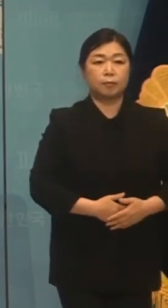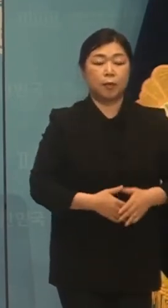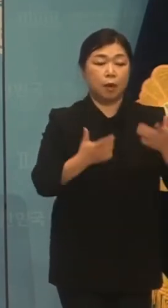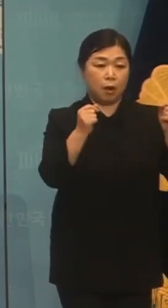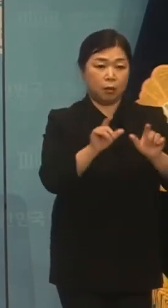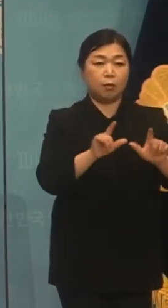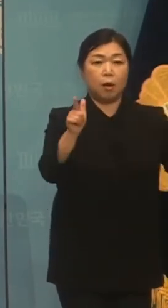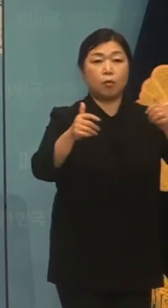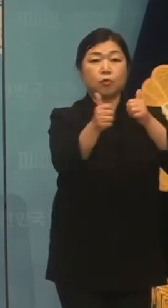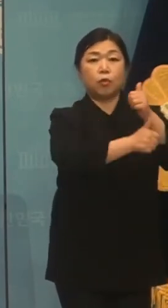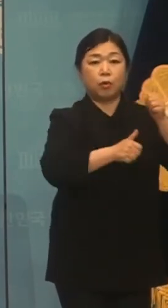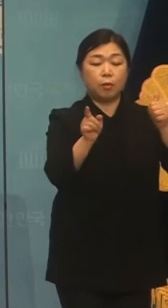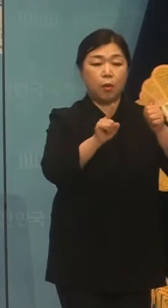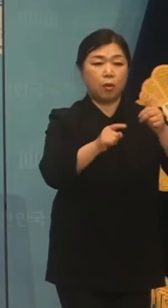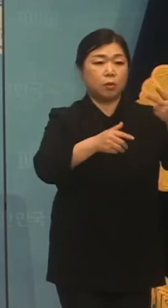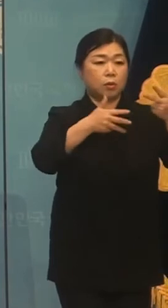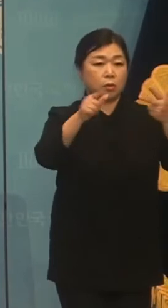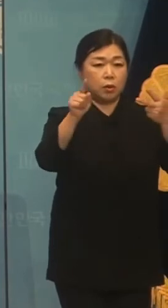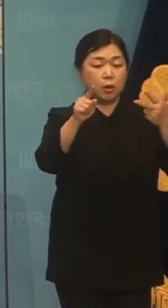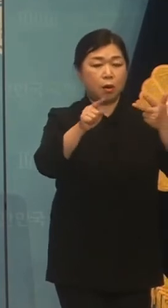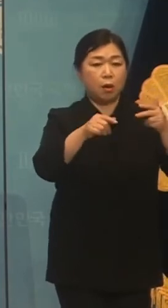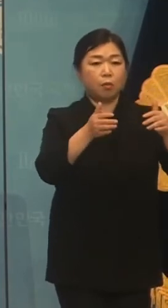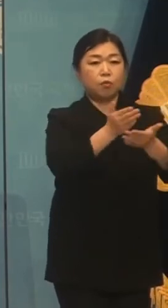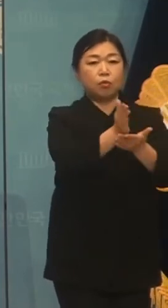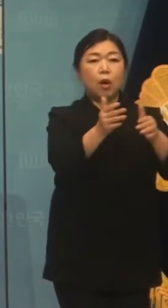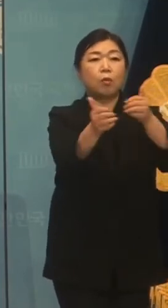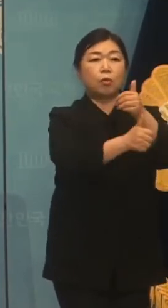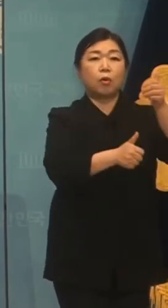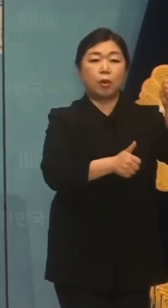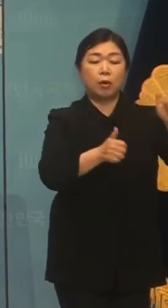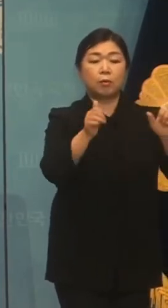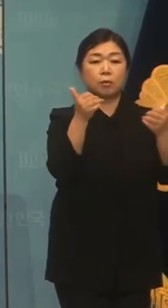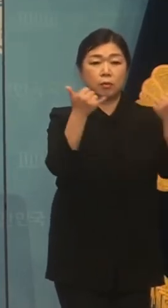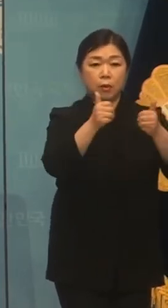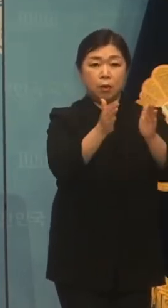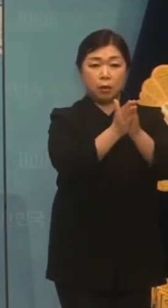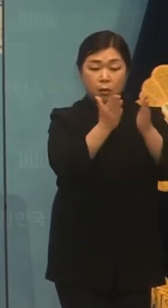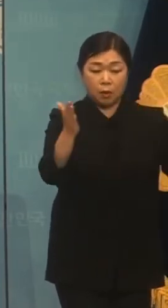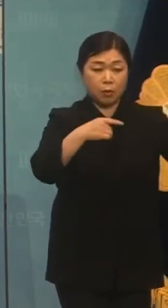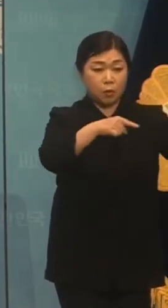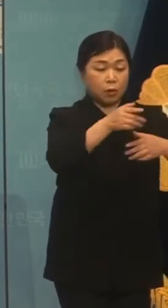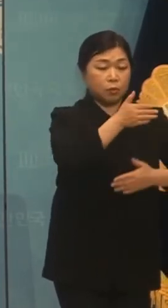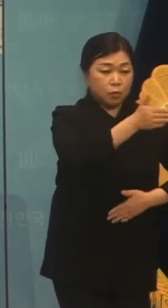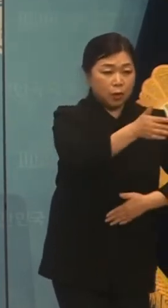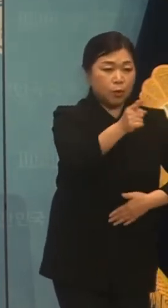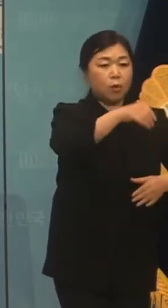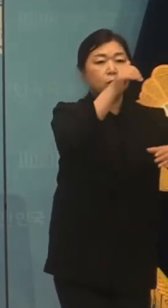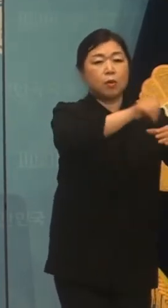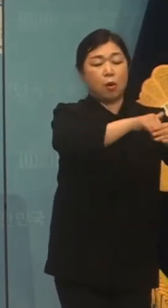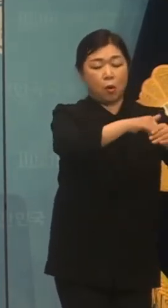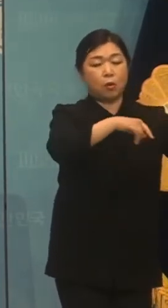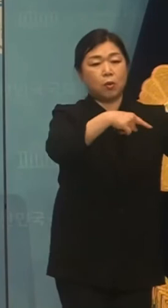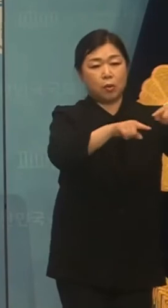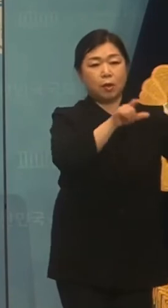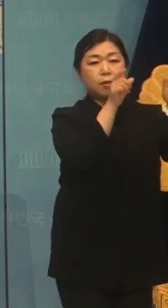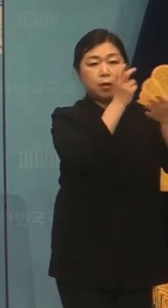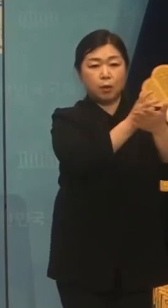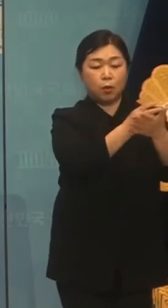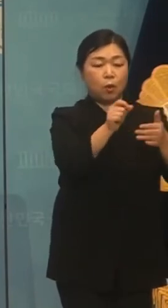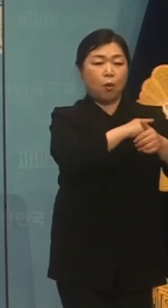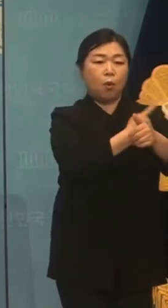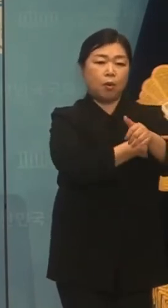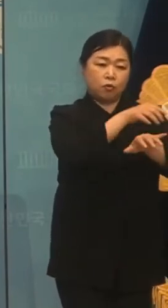그리고 같은 날 위원회는 제7차 공과위원회를 열었어 정치공과에서는 선거정당 제도 및